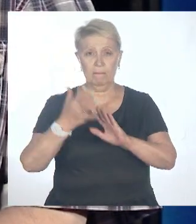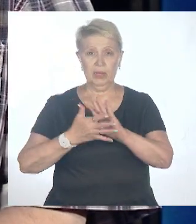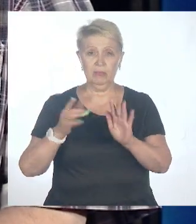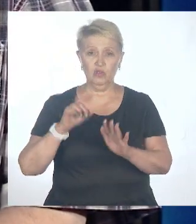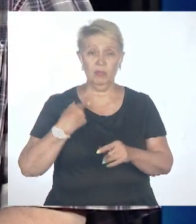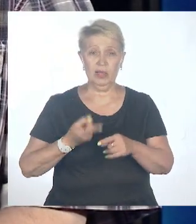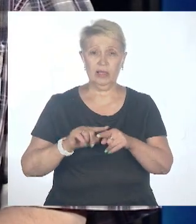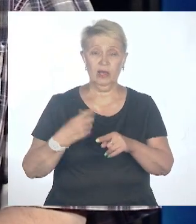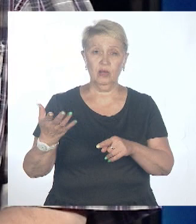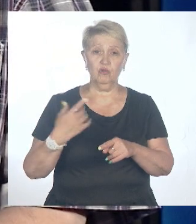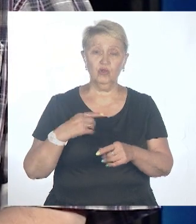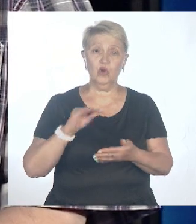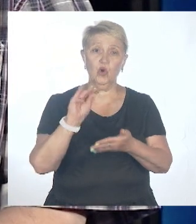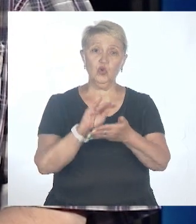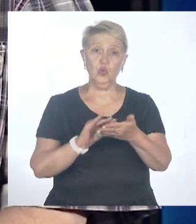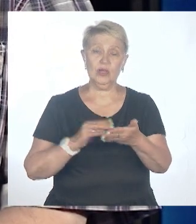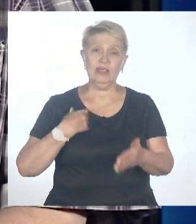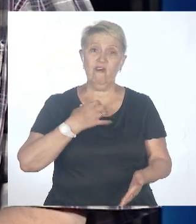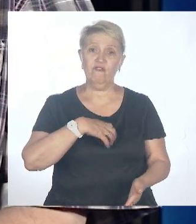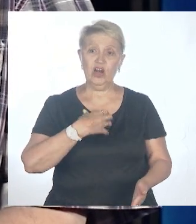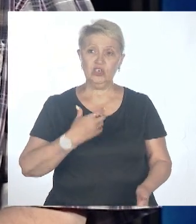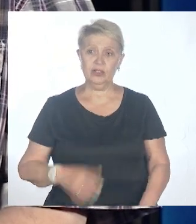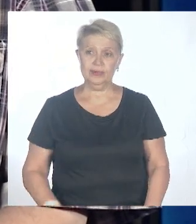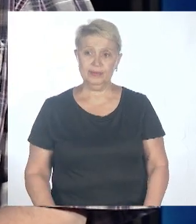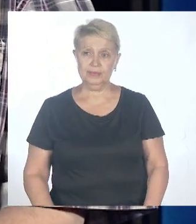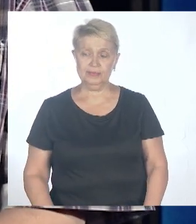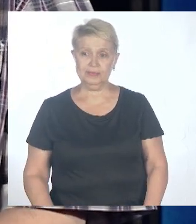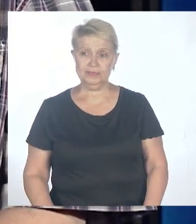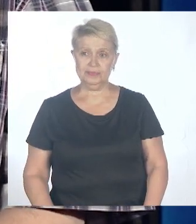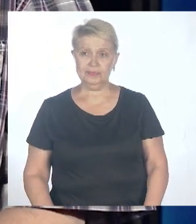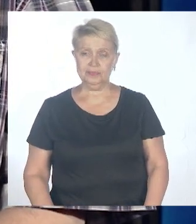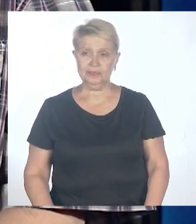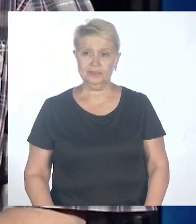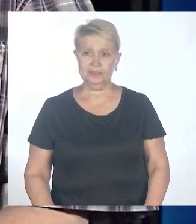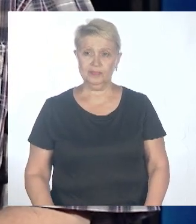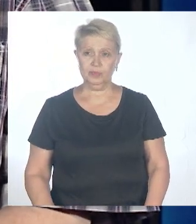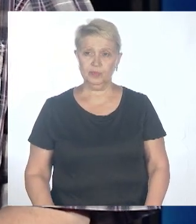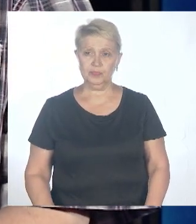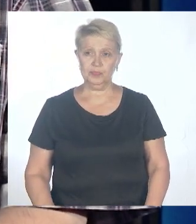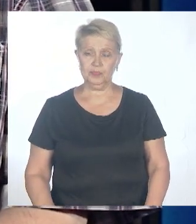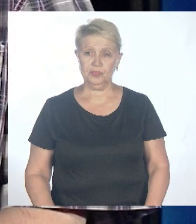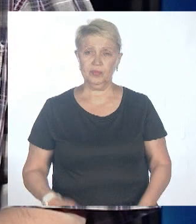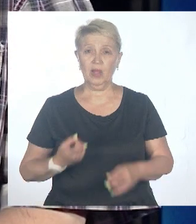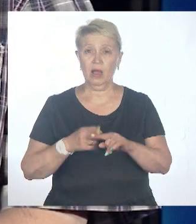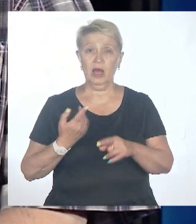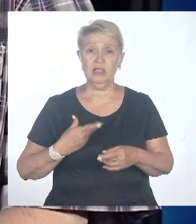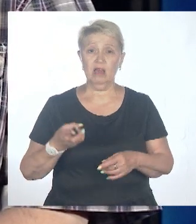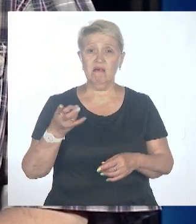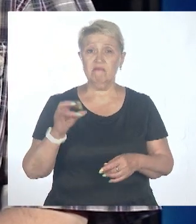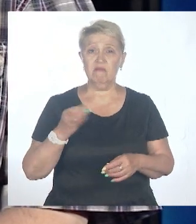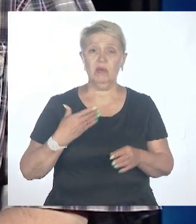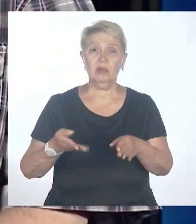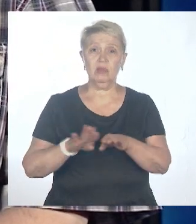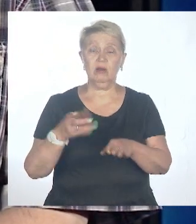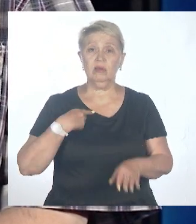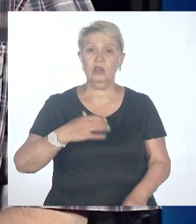журналистов важно кликабельный заголовок. Это уже как бы дальше не так страшно. Если мы читаем